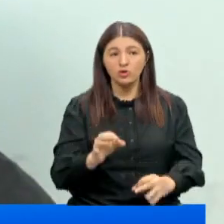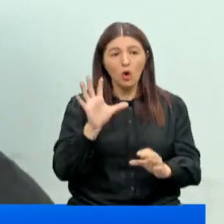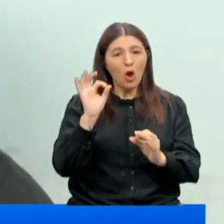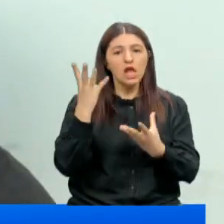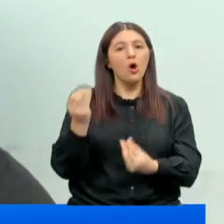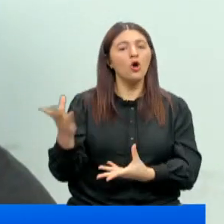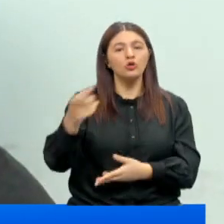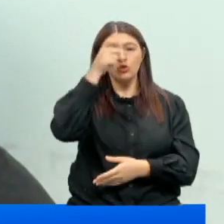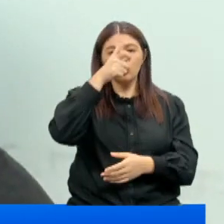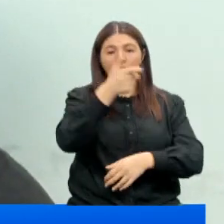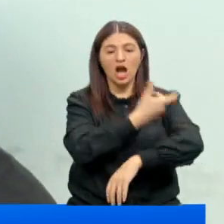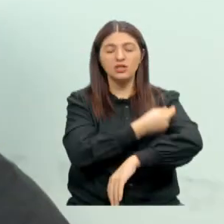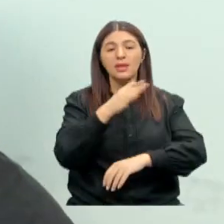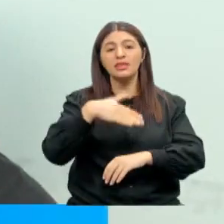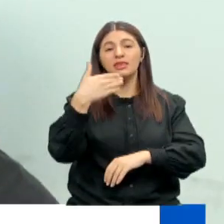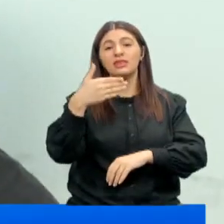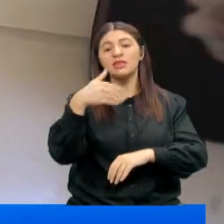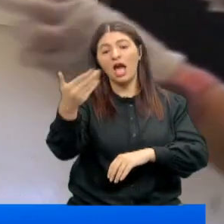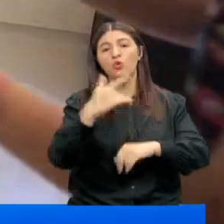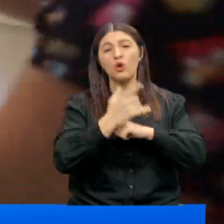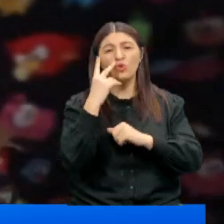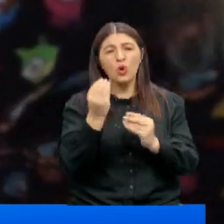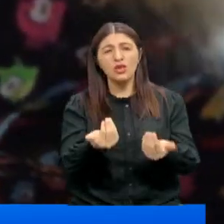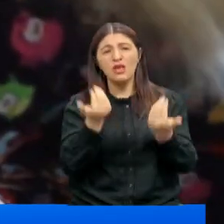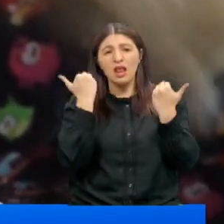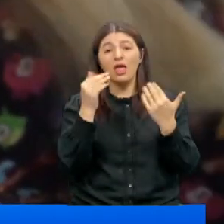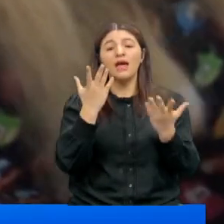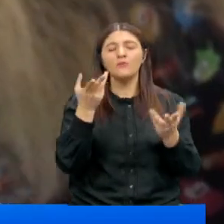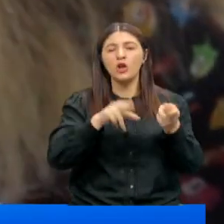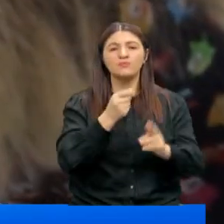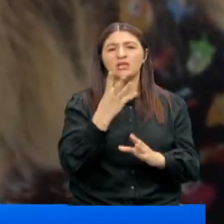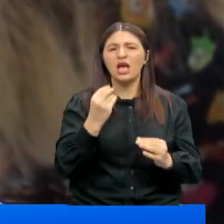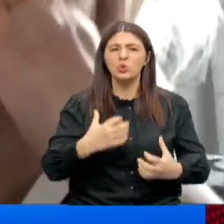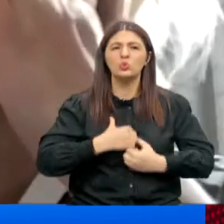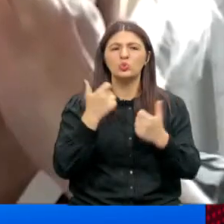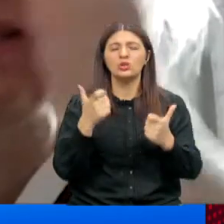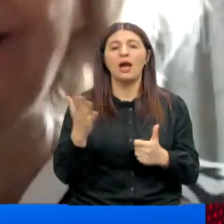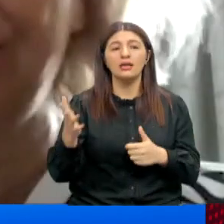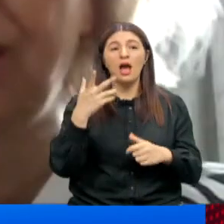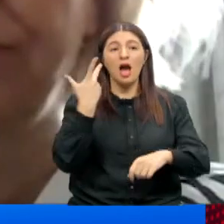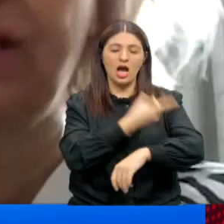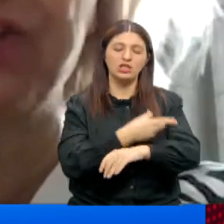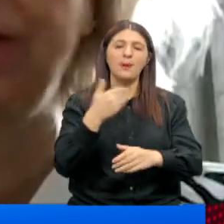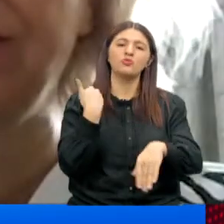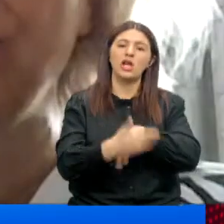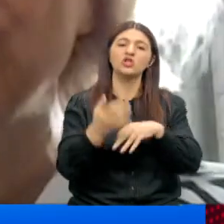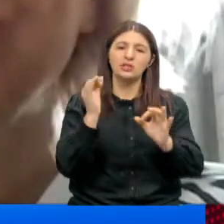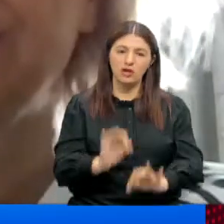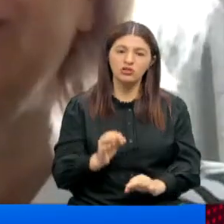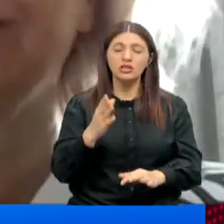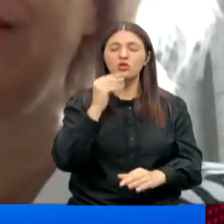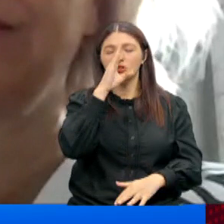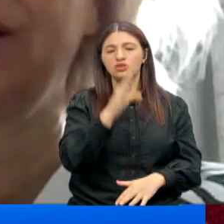Öyle de oldu. Türkiye aşılamada diğer ülkelerin çok gerisinde. Vefat sayısındaysa ne yazık ki en üzücü yerde. Aşılamayı geç yaptık. Aşılamada